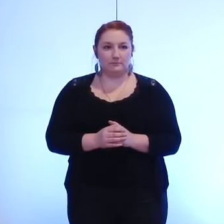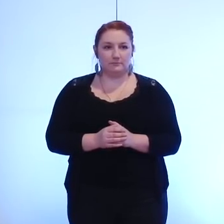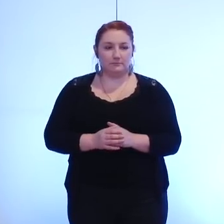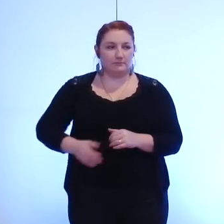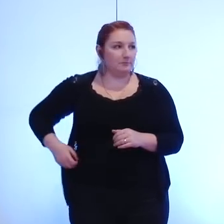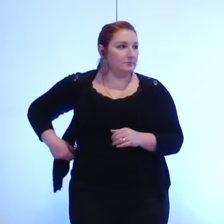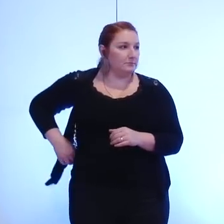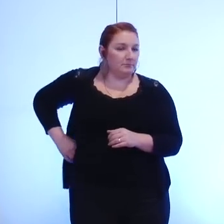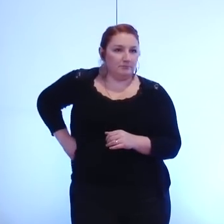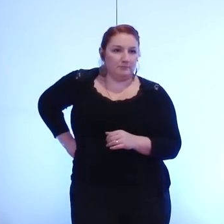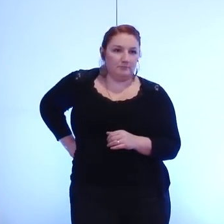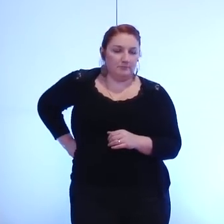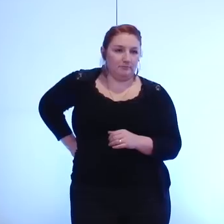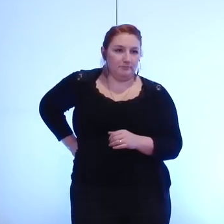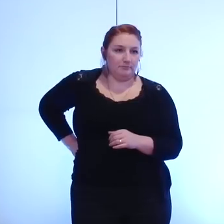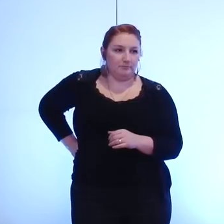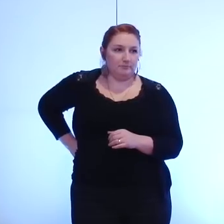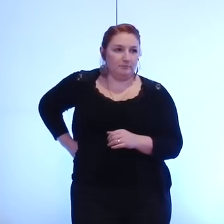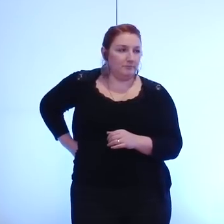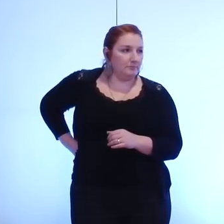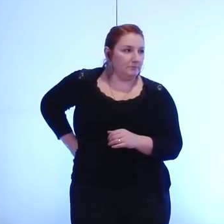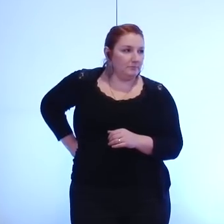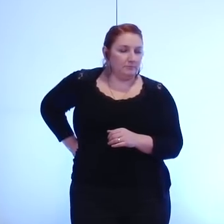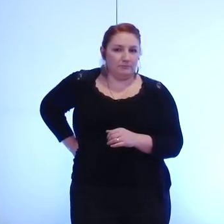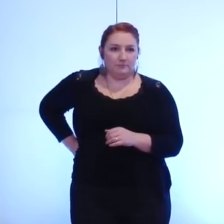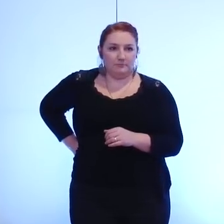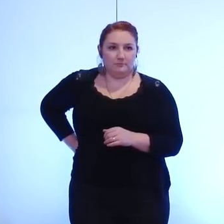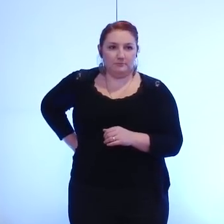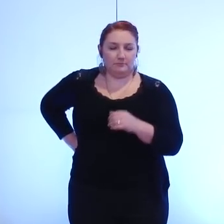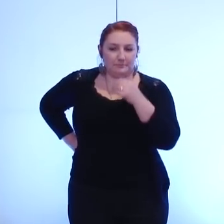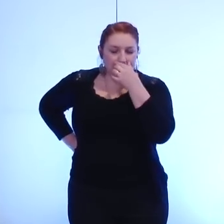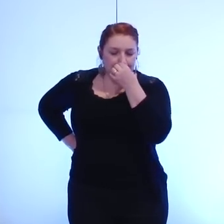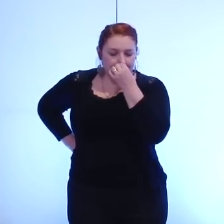Asfast Klaus, Julien Martine,